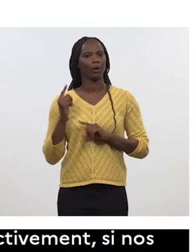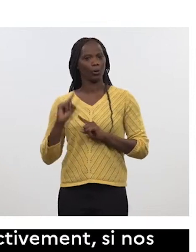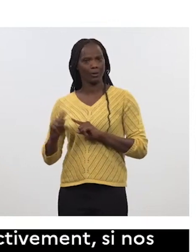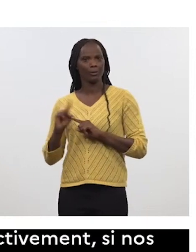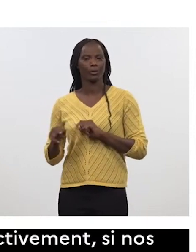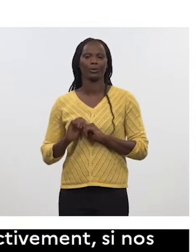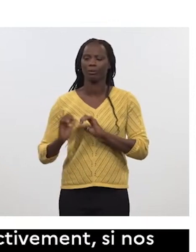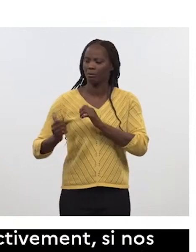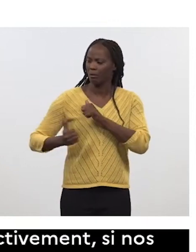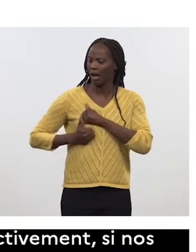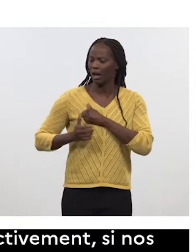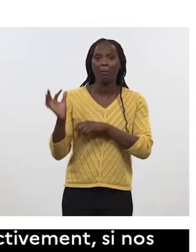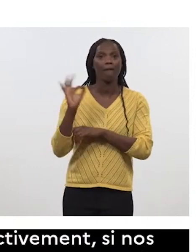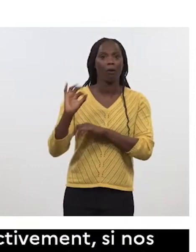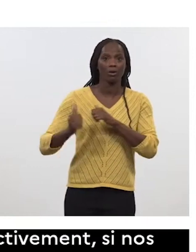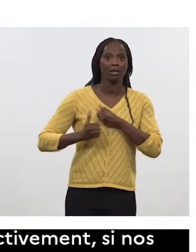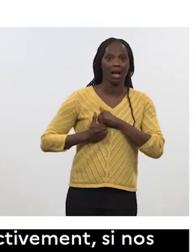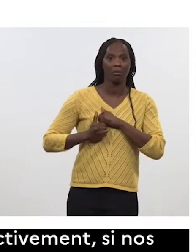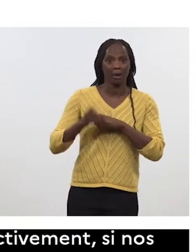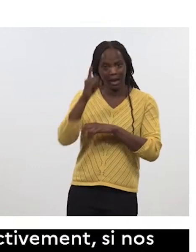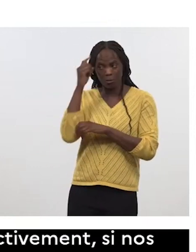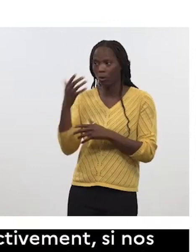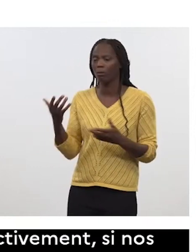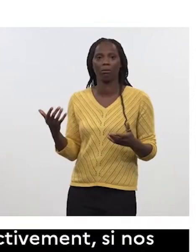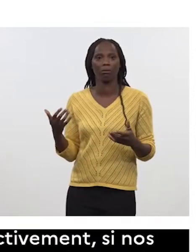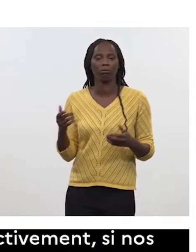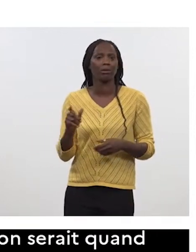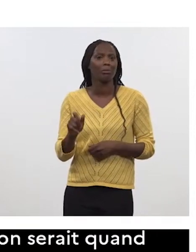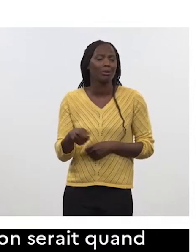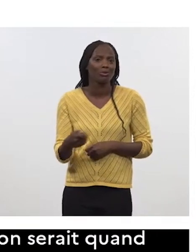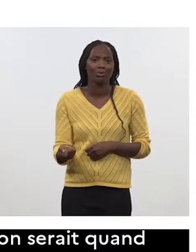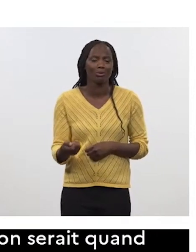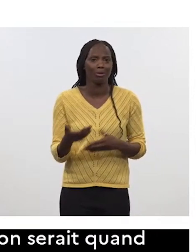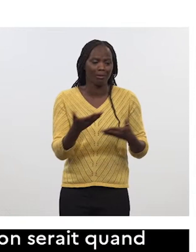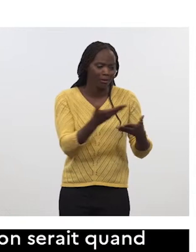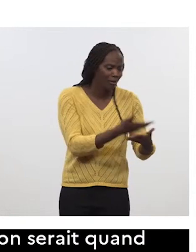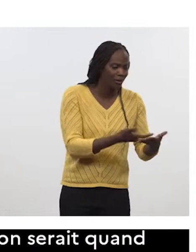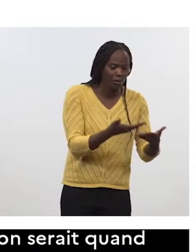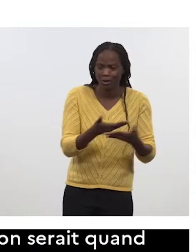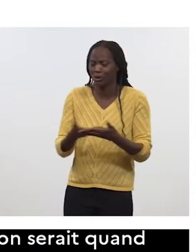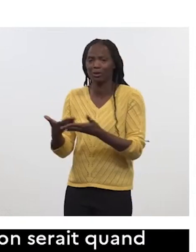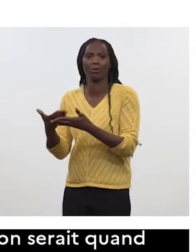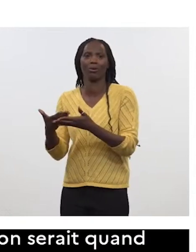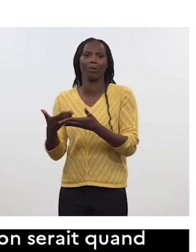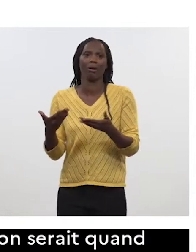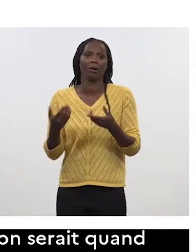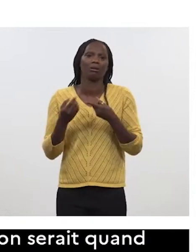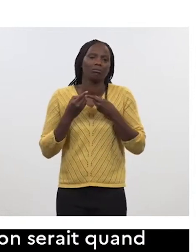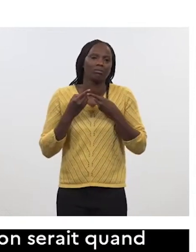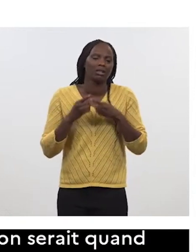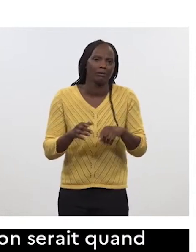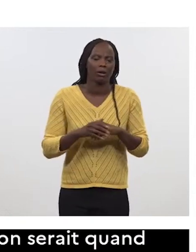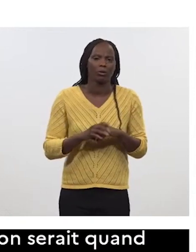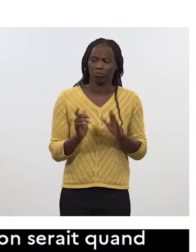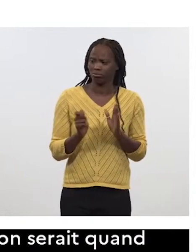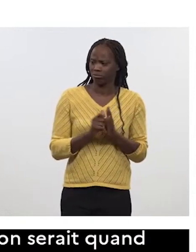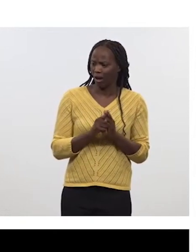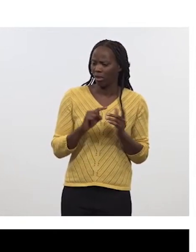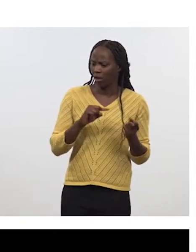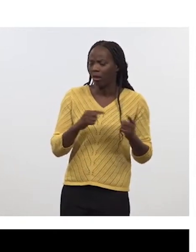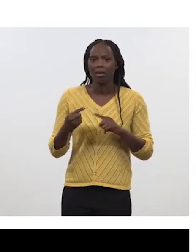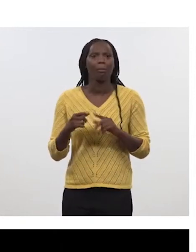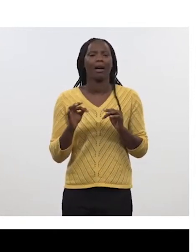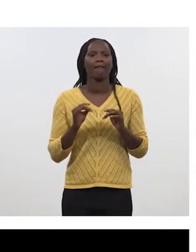française n'auront inévitablement pas toujours les mêmes théâtres et les mêmes doctrines je l'ai souvent dit pendant les débats de la